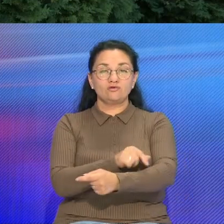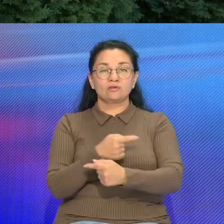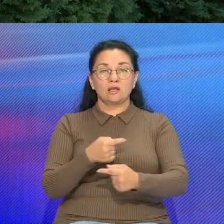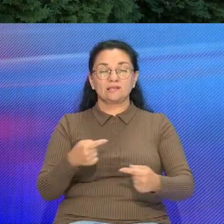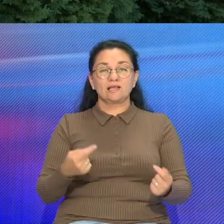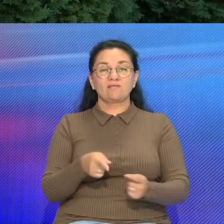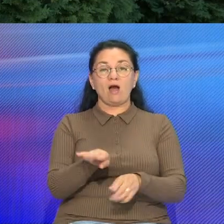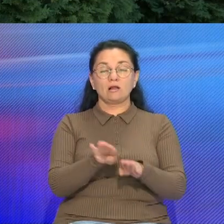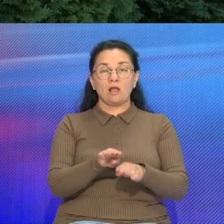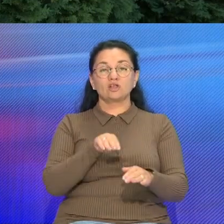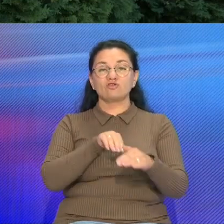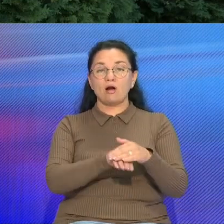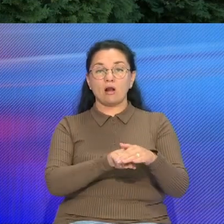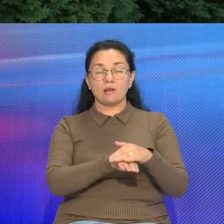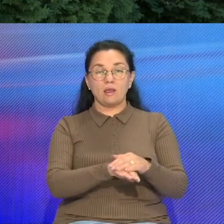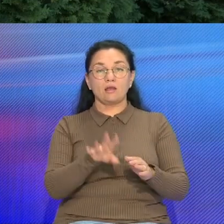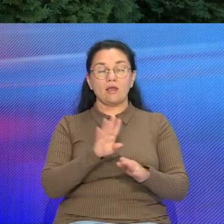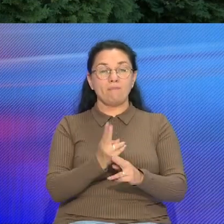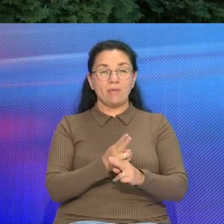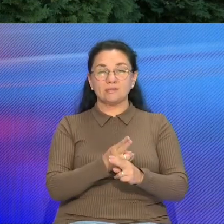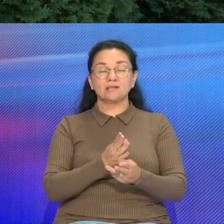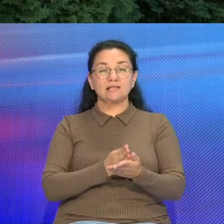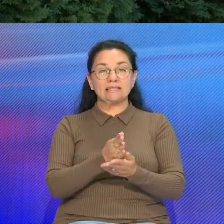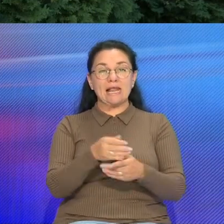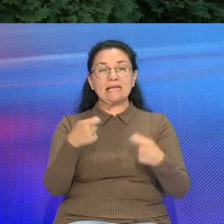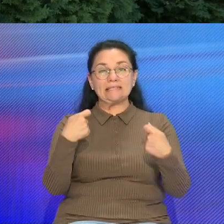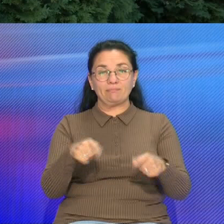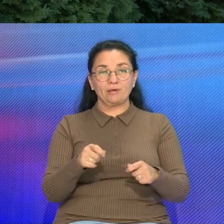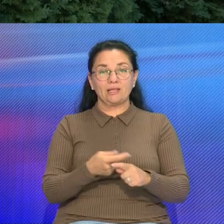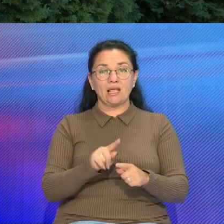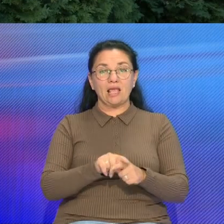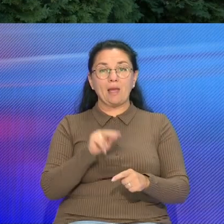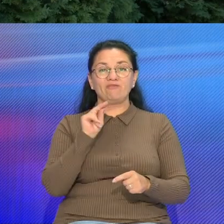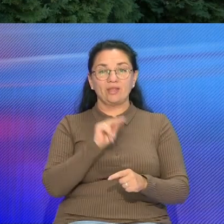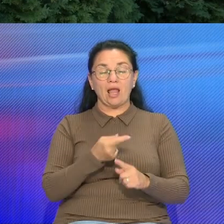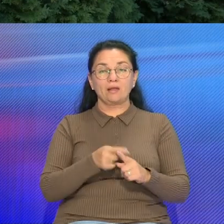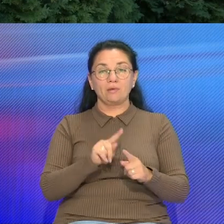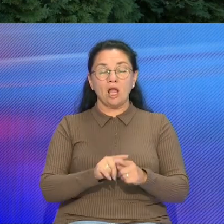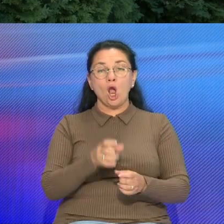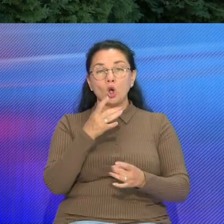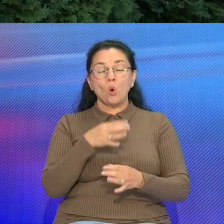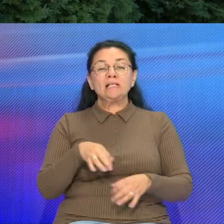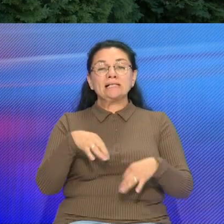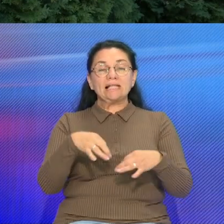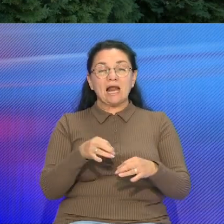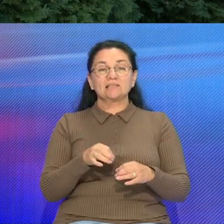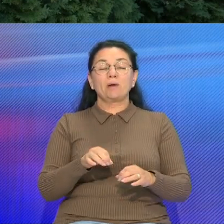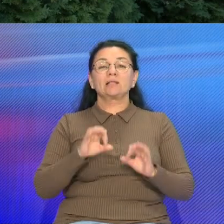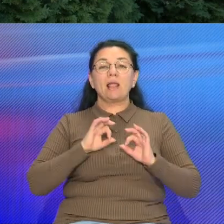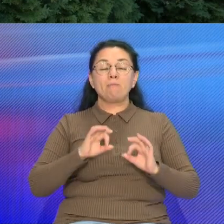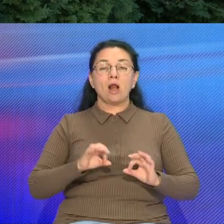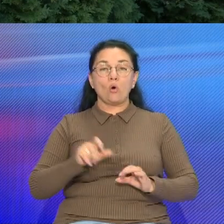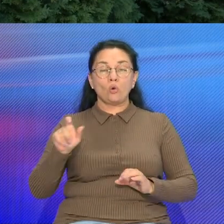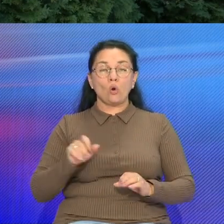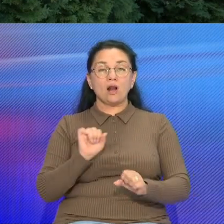также их хранение и перевозка без цели сбыта Избранную ранее в отношении обвиняемой меры пресечения Гродинский транспортный прокурор оставил без